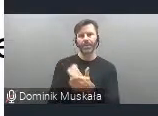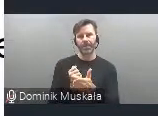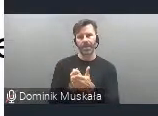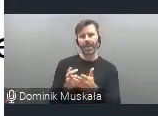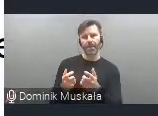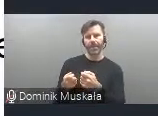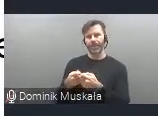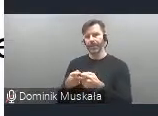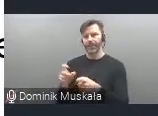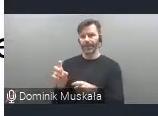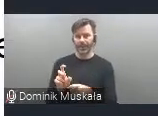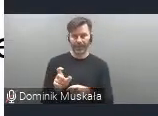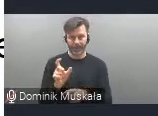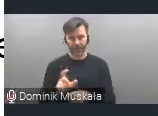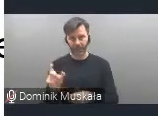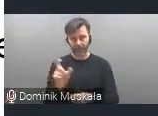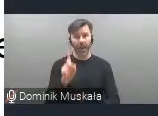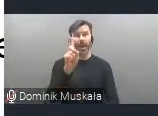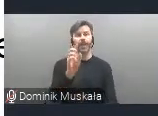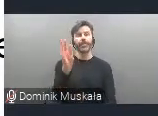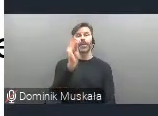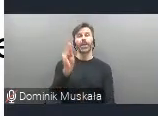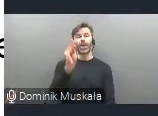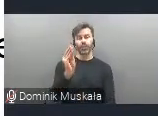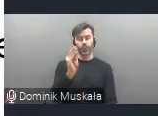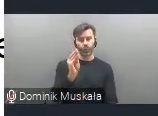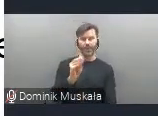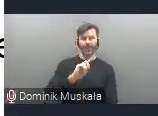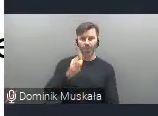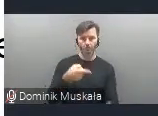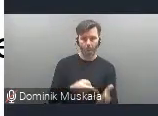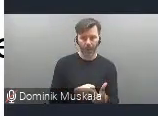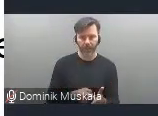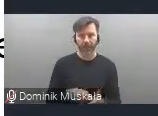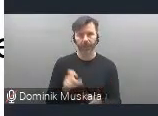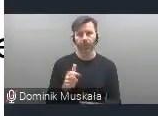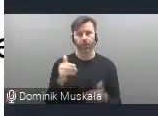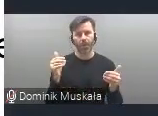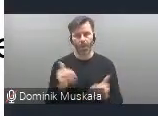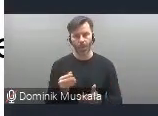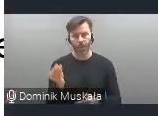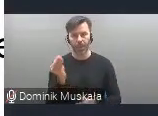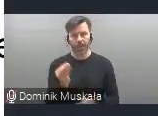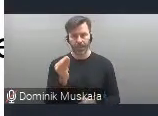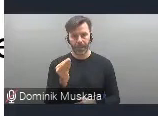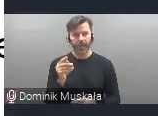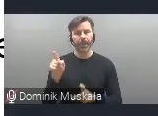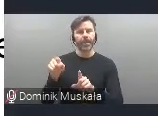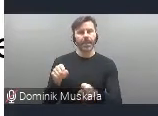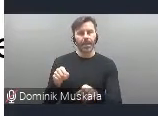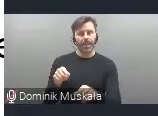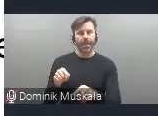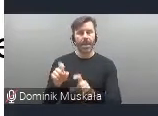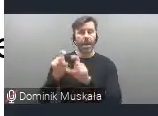nowego europejskiego, a jeszcze co można właśnie, co tu bym Państwa zachęcił, że instytucje miejskie,